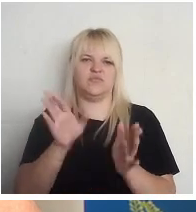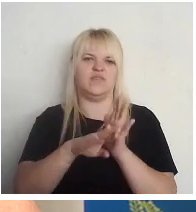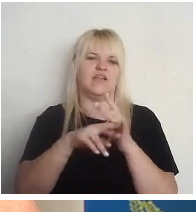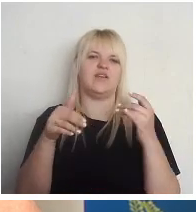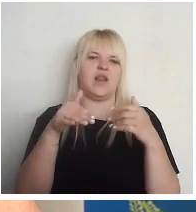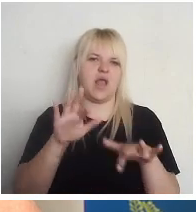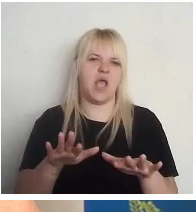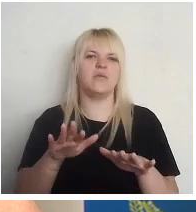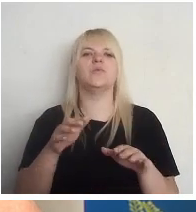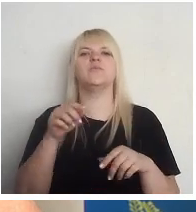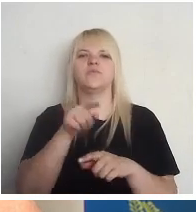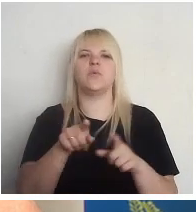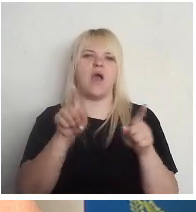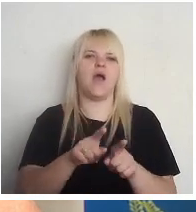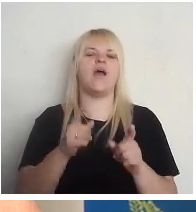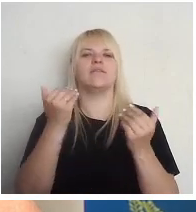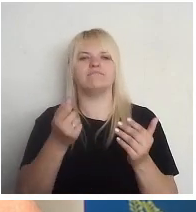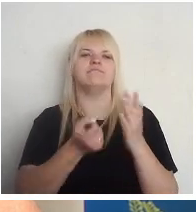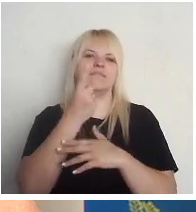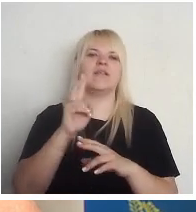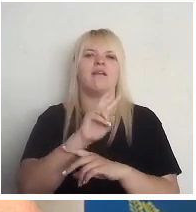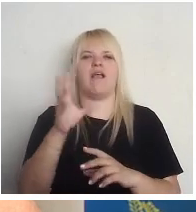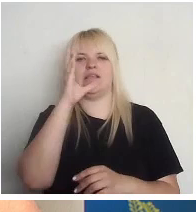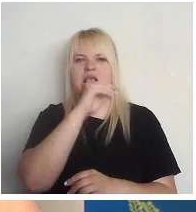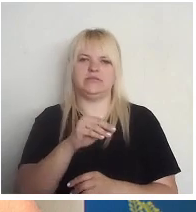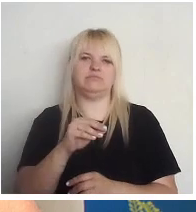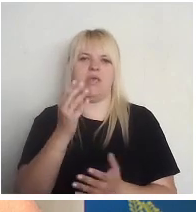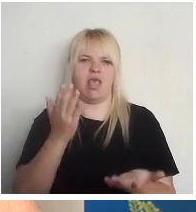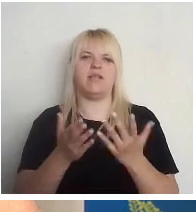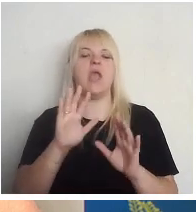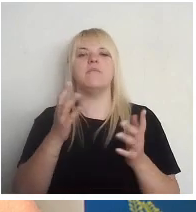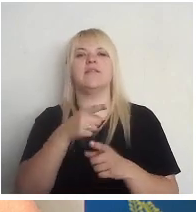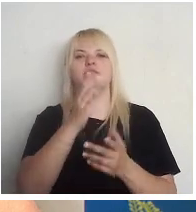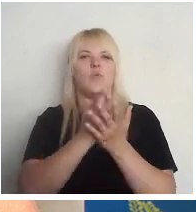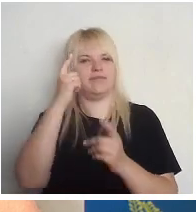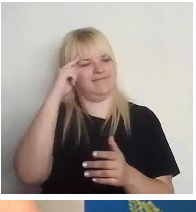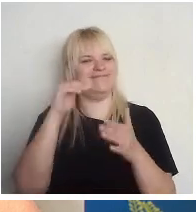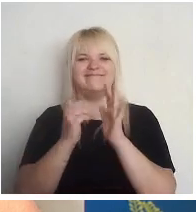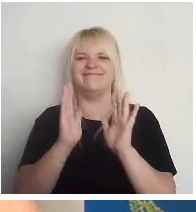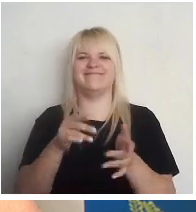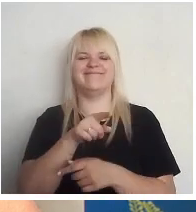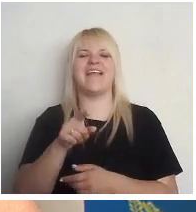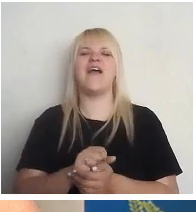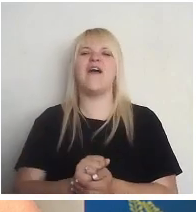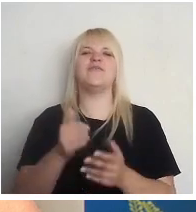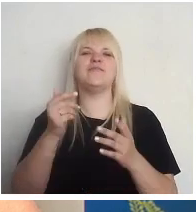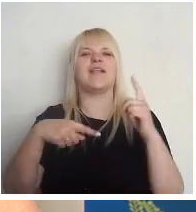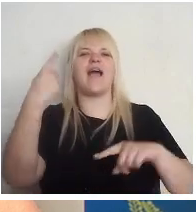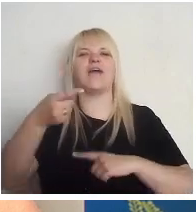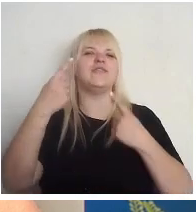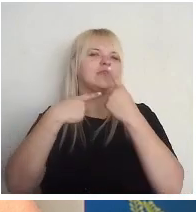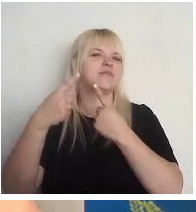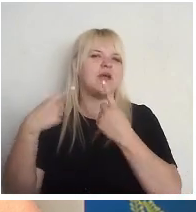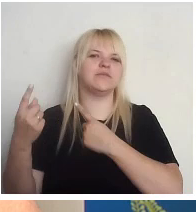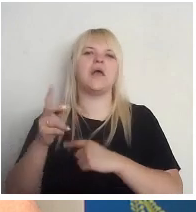Šobrīd to arī radīt kā iespējami, bet es to noteikti paturēšu prātā, un tie nākošajām sarunām, kas